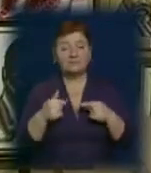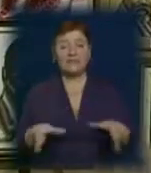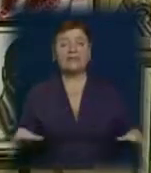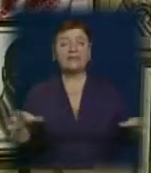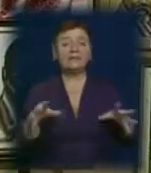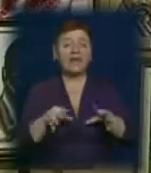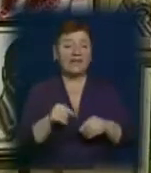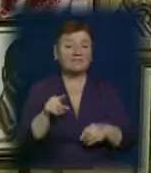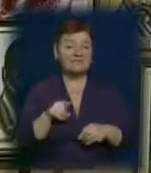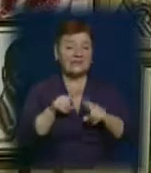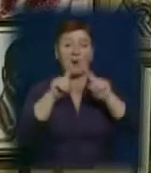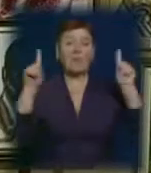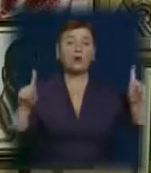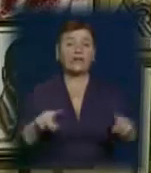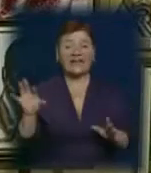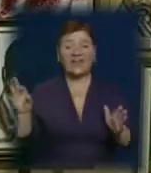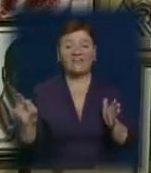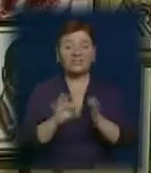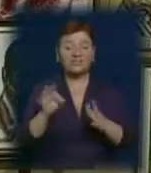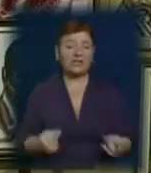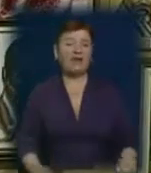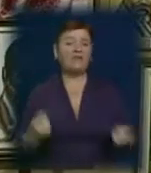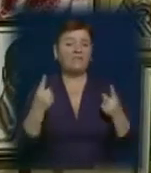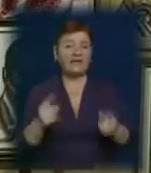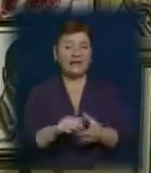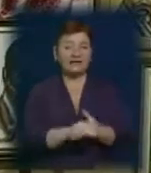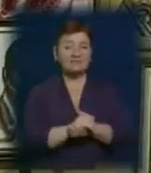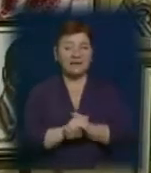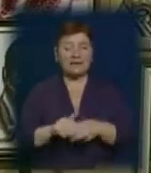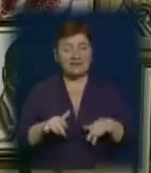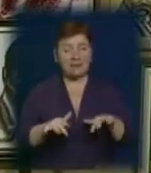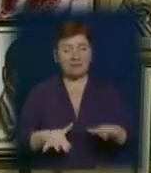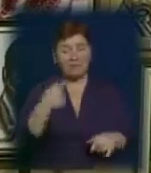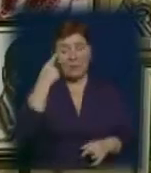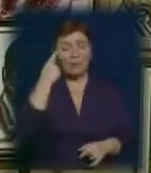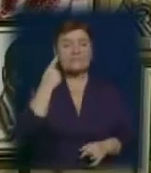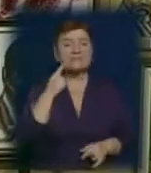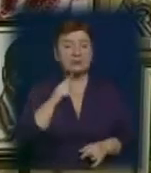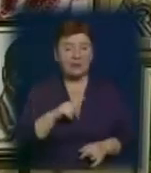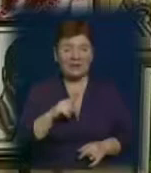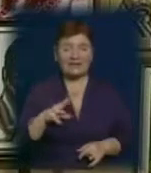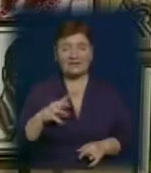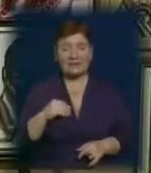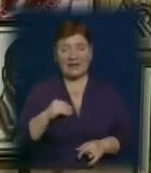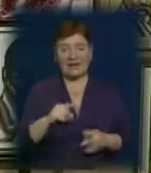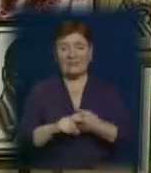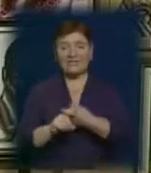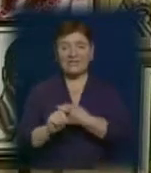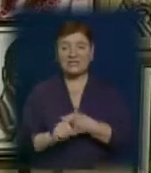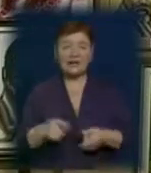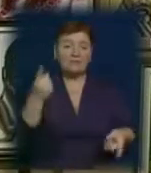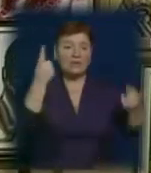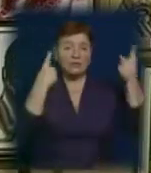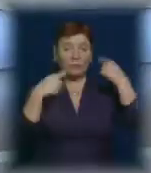ці всі портрети вишиті. Велика спільна справа усвідомлення своєї причетності до творення